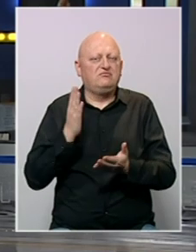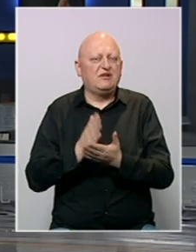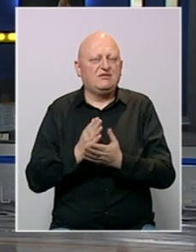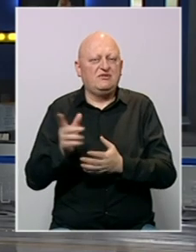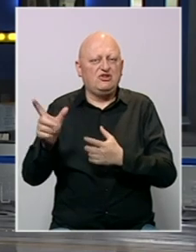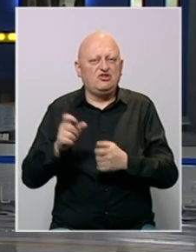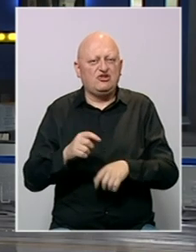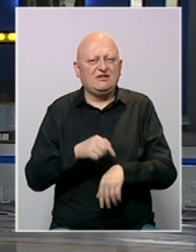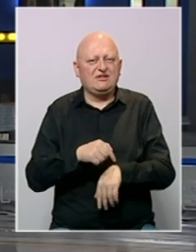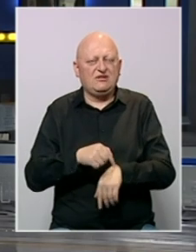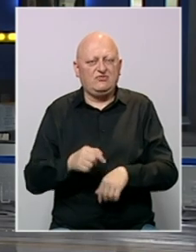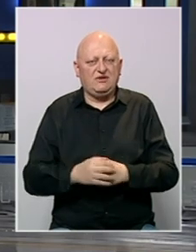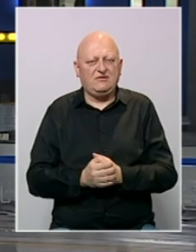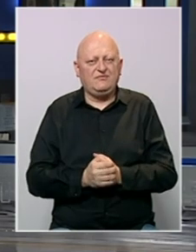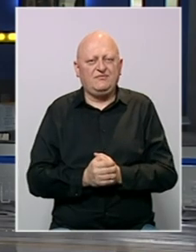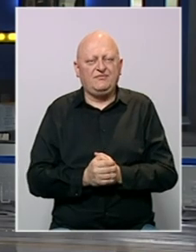istorijski trenutak.